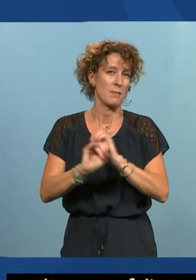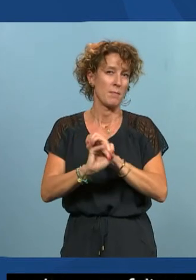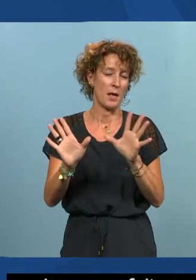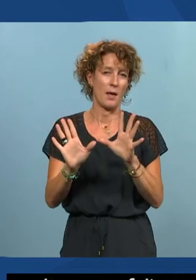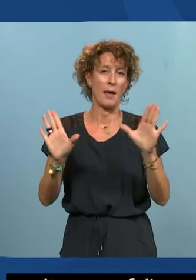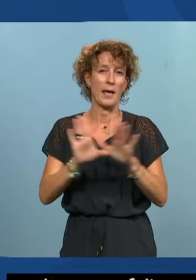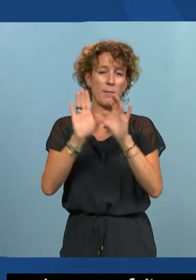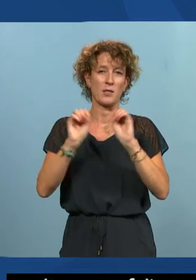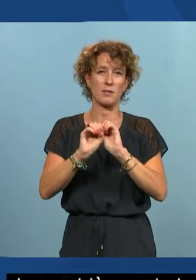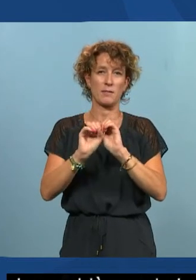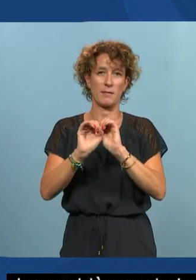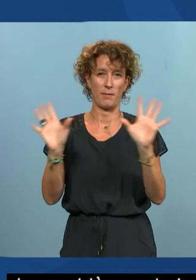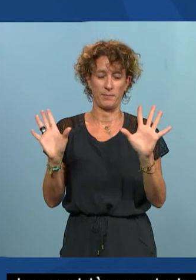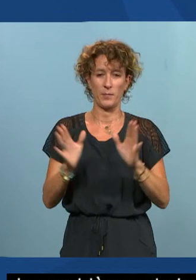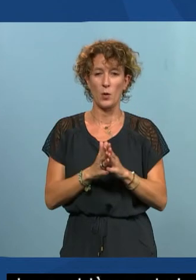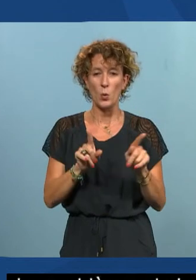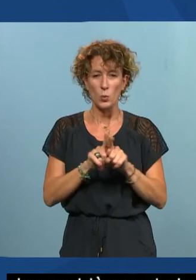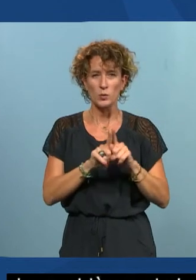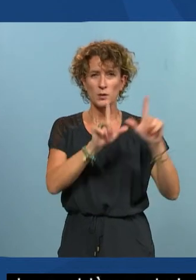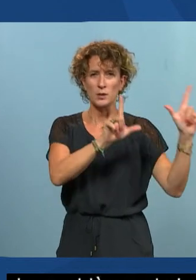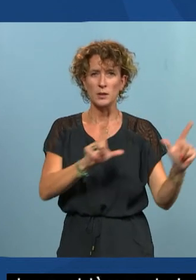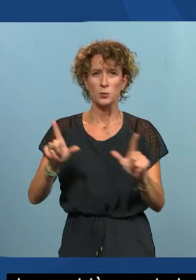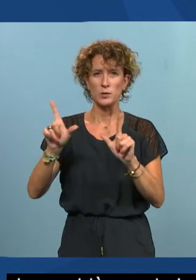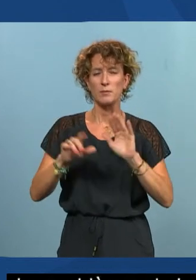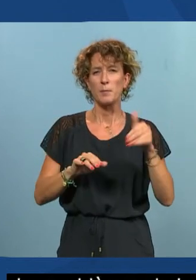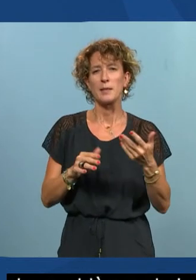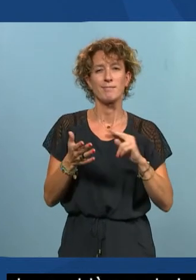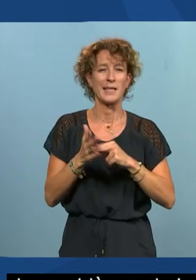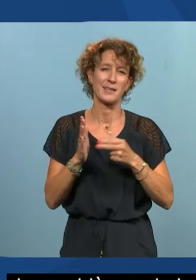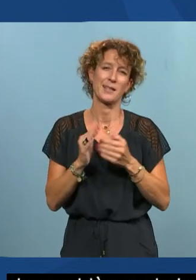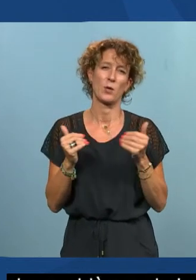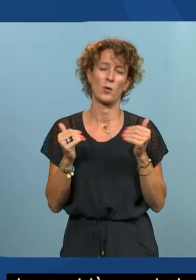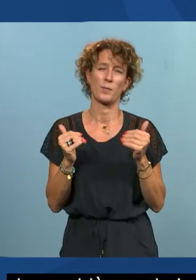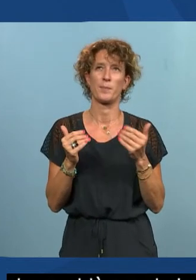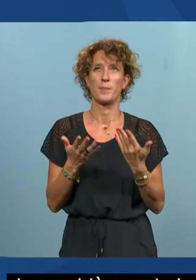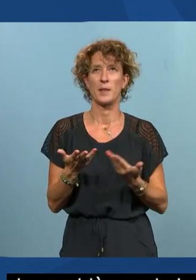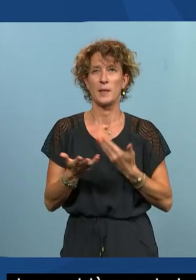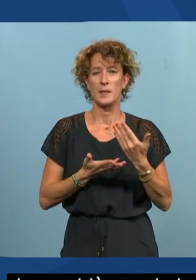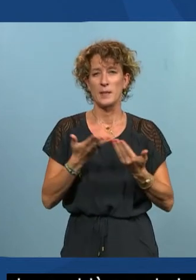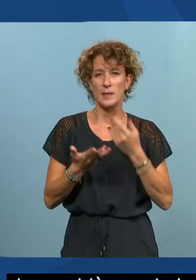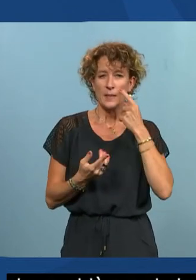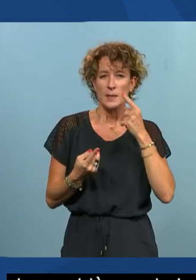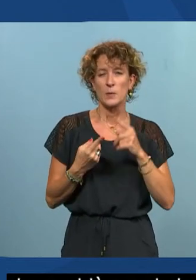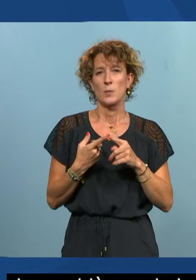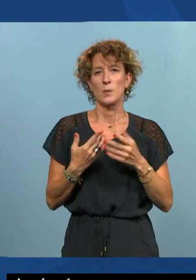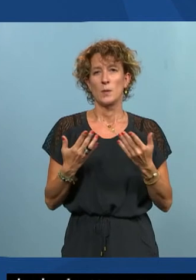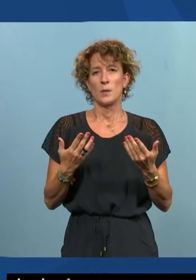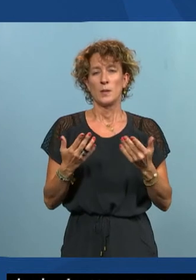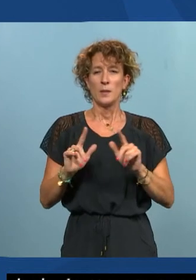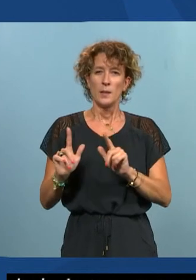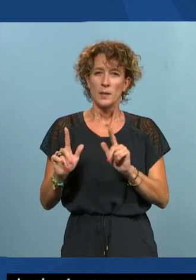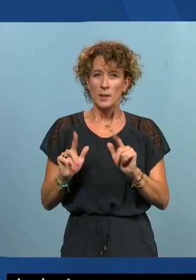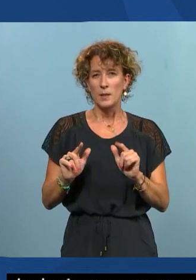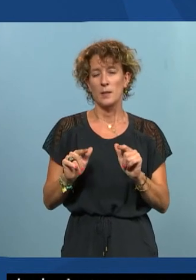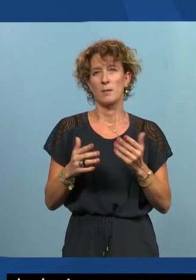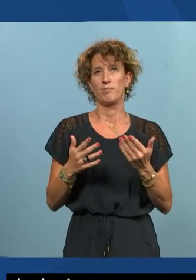diapositive suivante là je suis encore un petit peu plus technique mais c'est un sujet qui a longtemps été très présent dans l'accessibilité